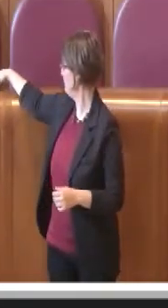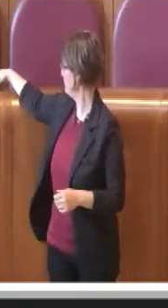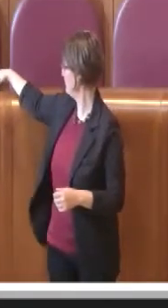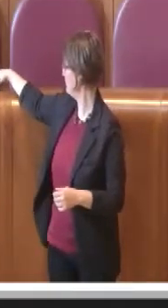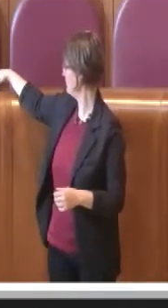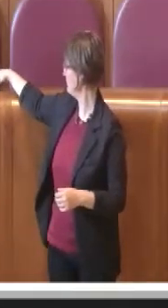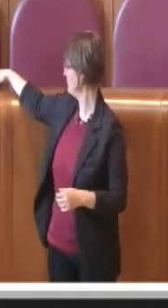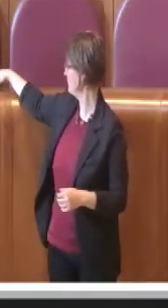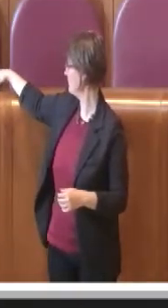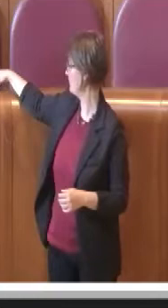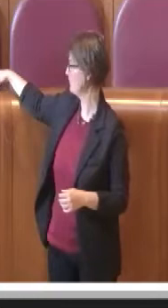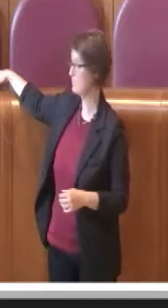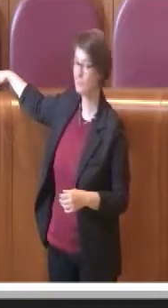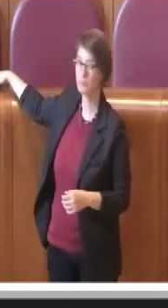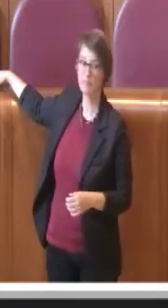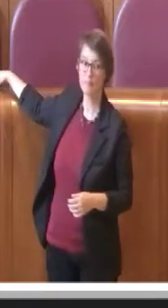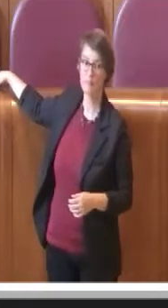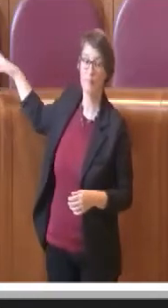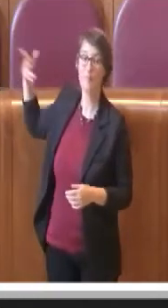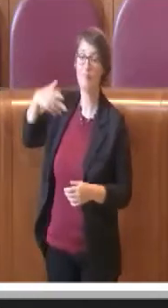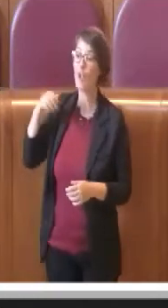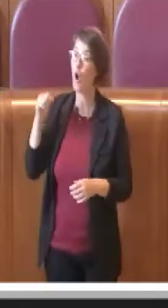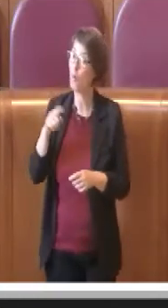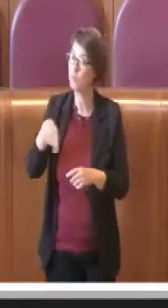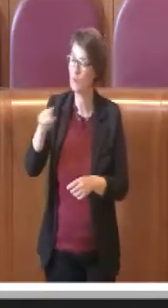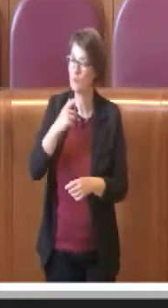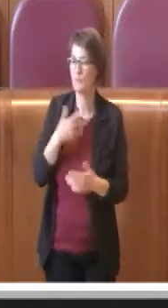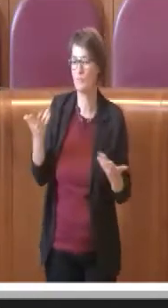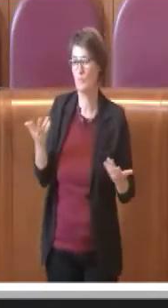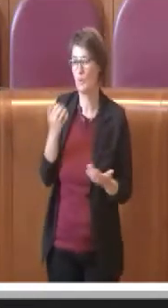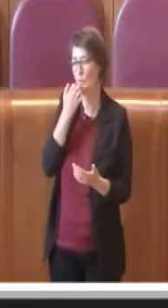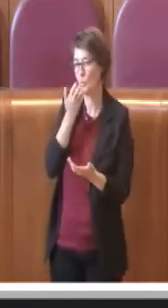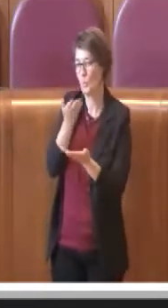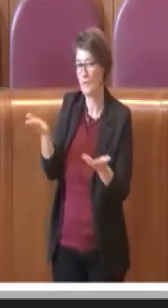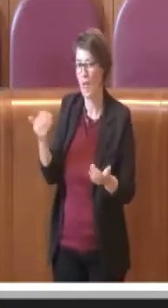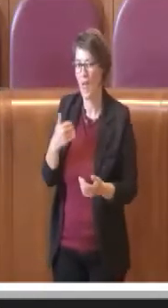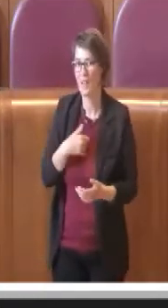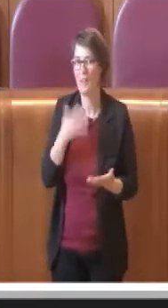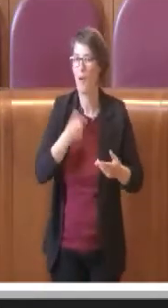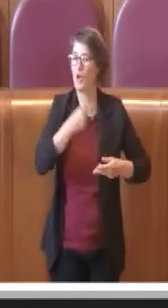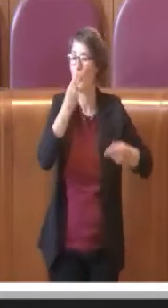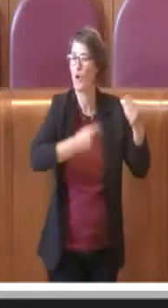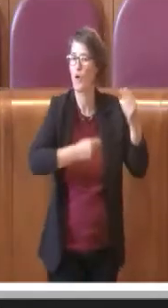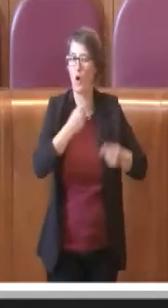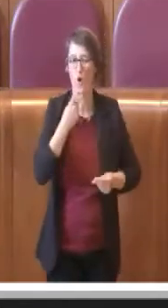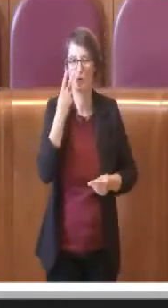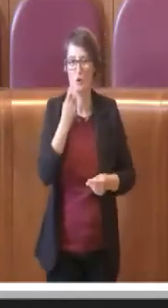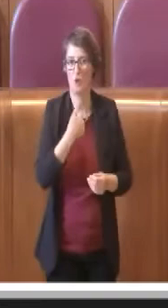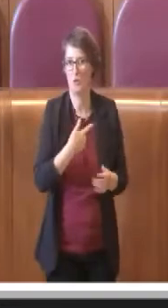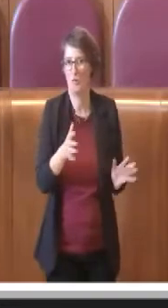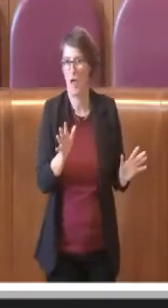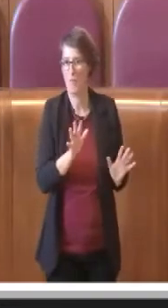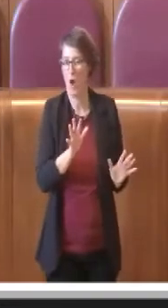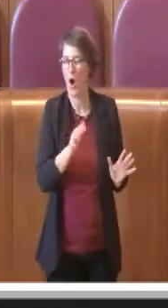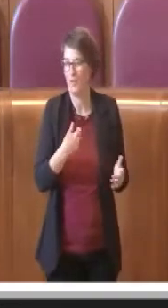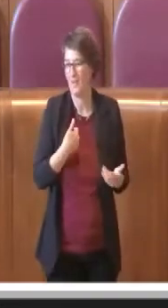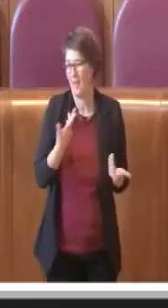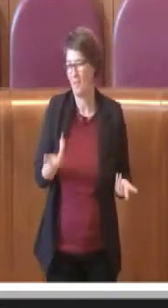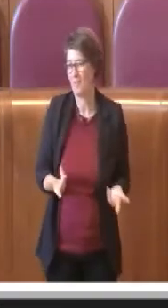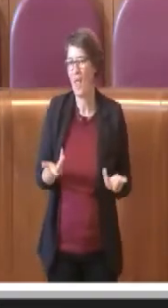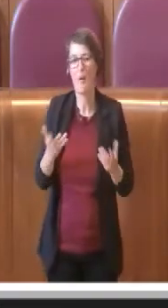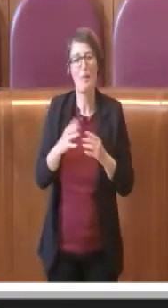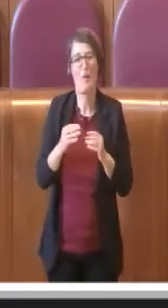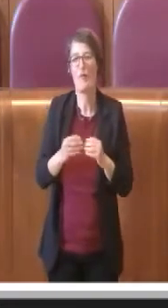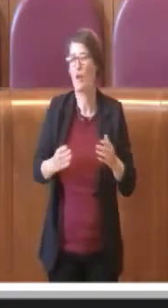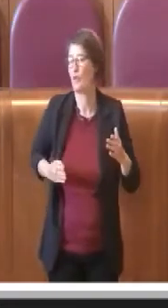conti disastrati che abbiamo trovato. Però ATAC l'abbiamo risanata, abbiamo